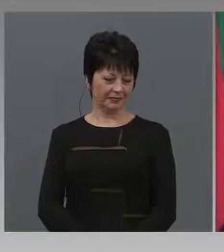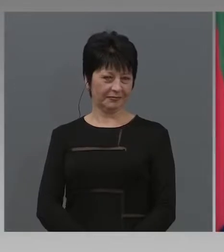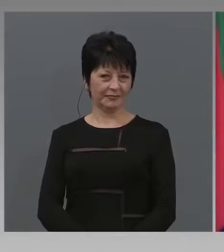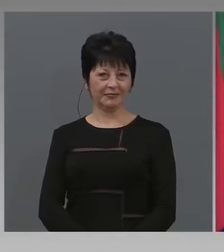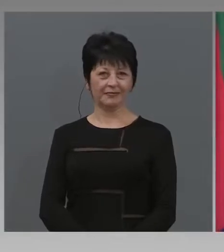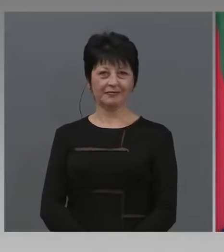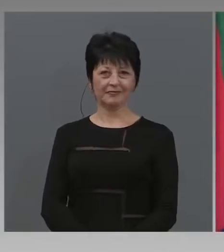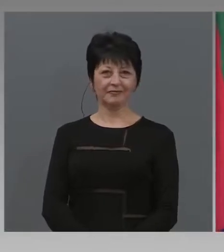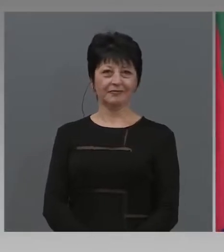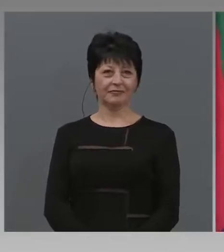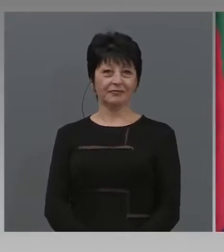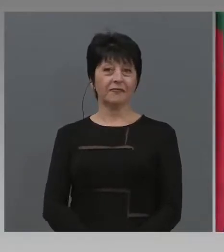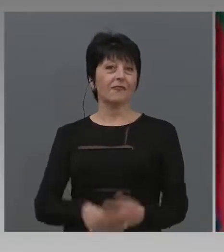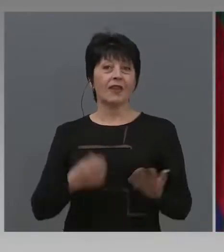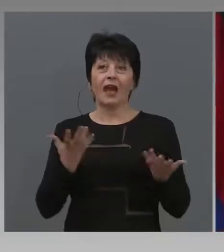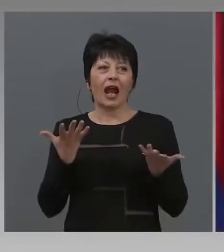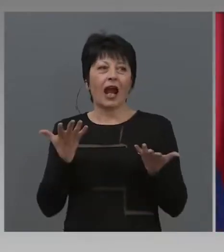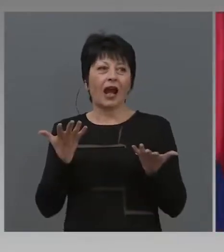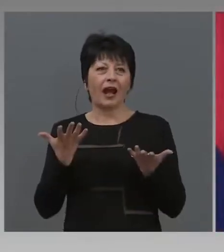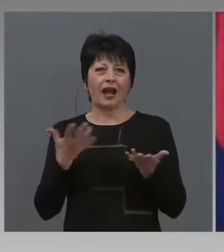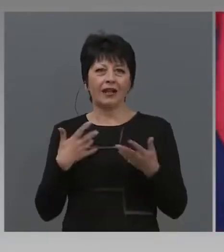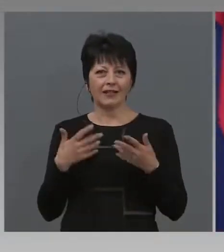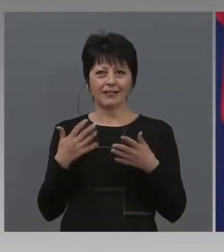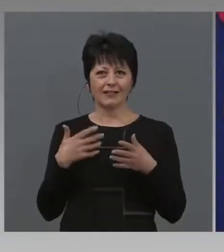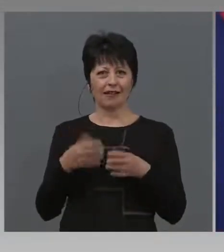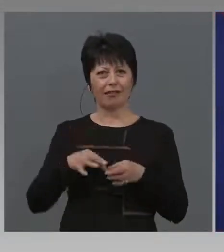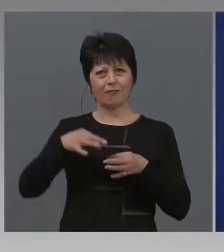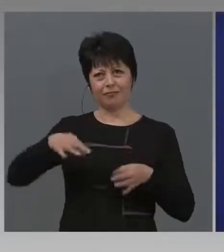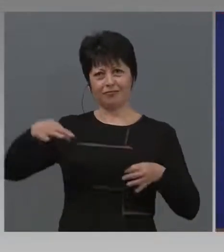Така, как предпочитате? По-дълго или по-кратко?